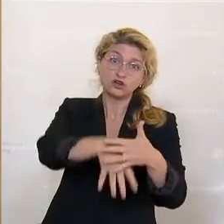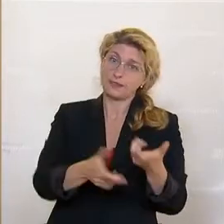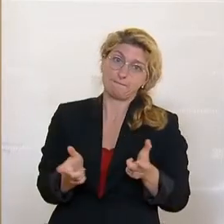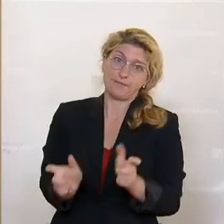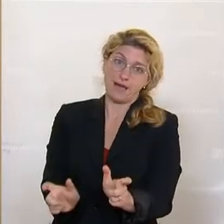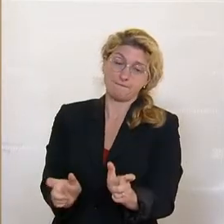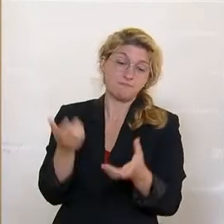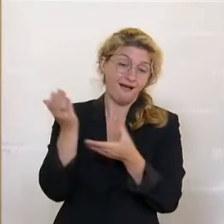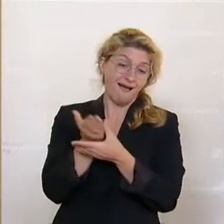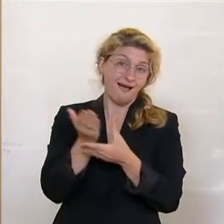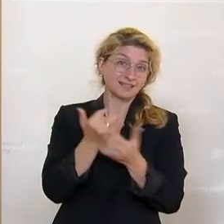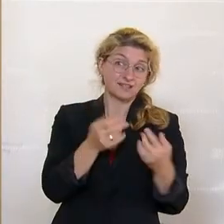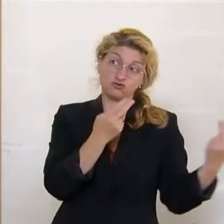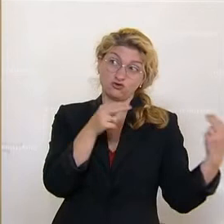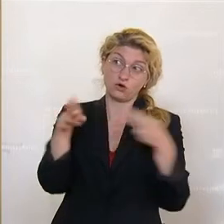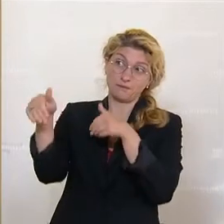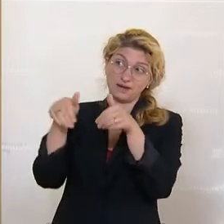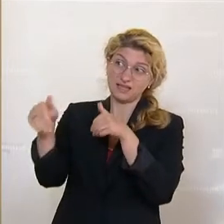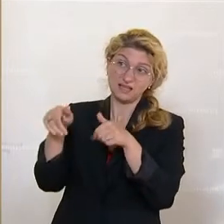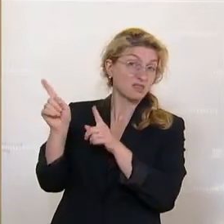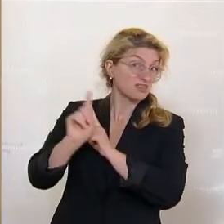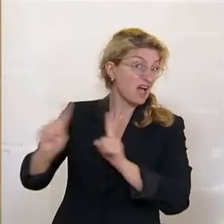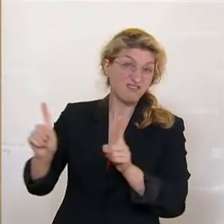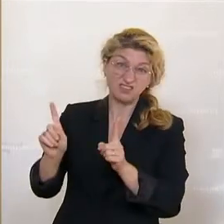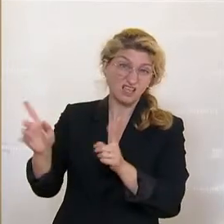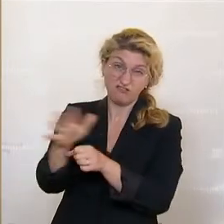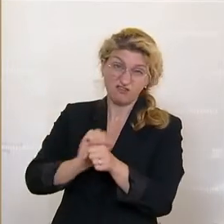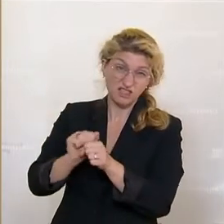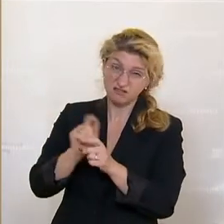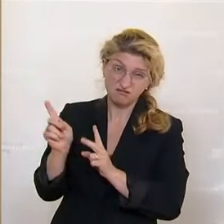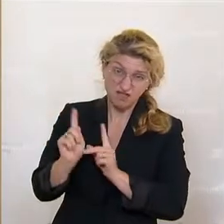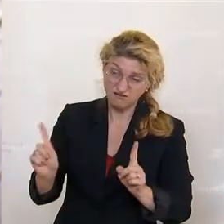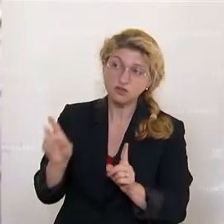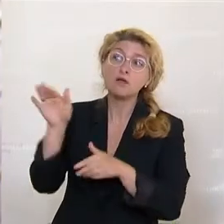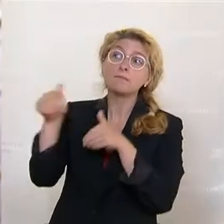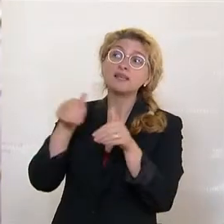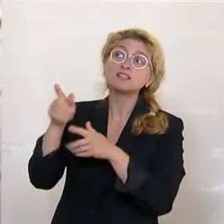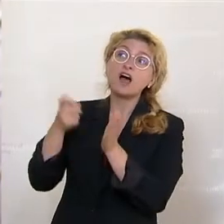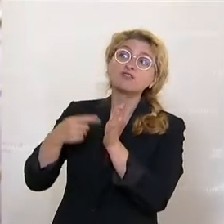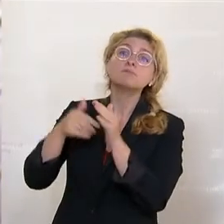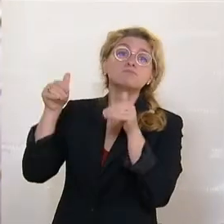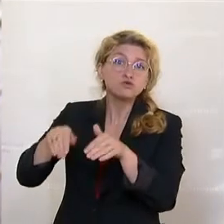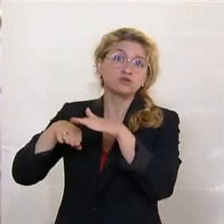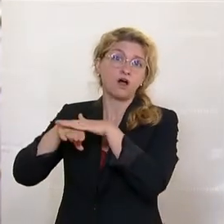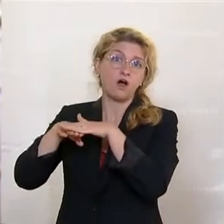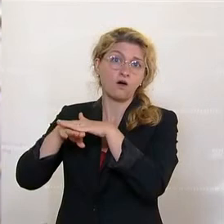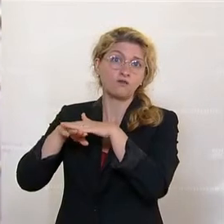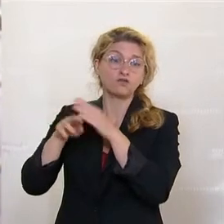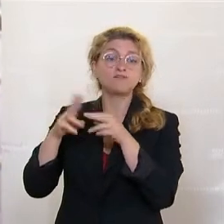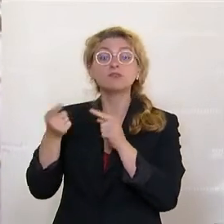werden, an die Ministerien nicht vernichtet werden dürfen, sondern die Minister aufgefordert werden, die aufzubewahren und einem neuen